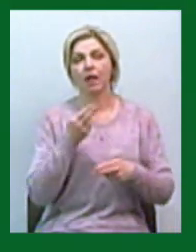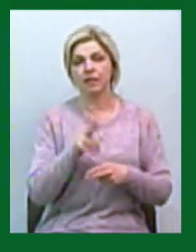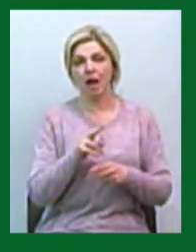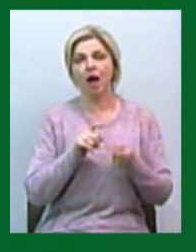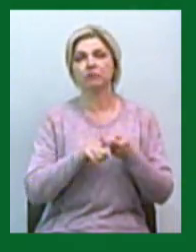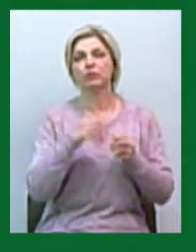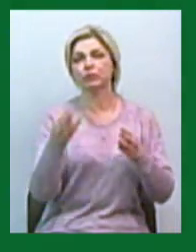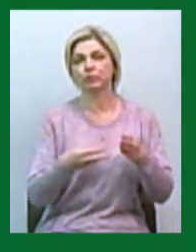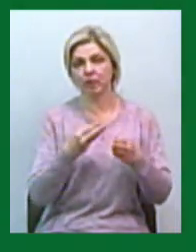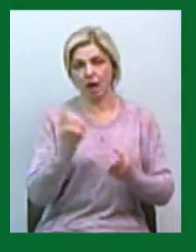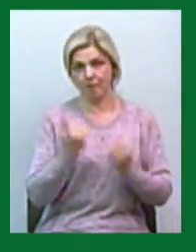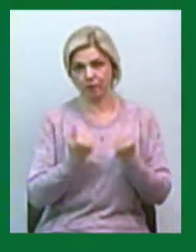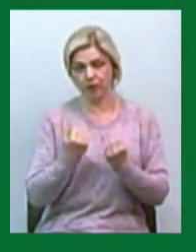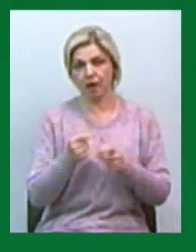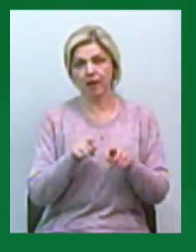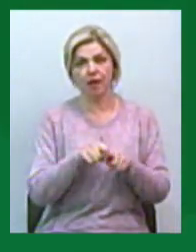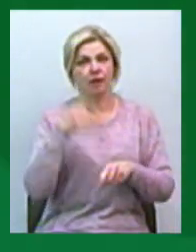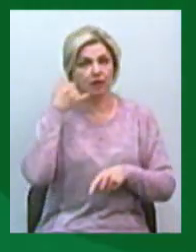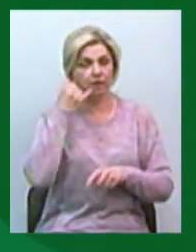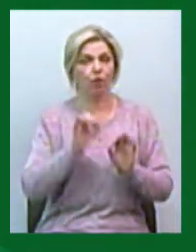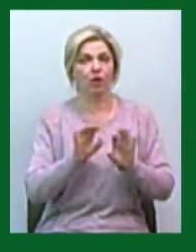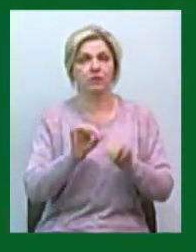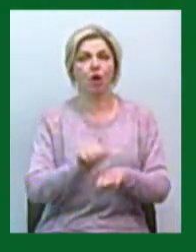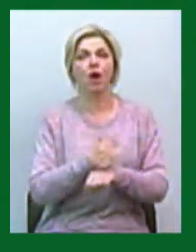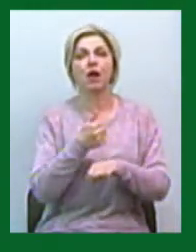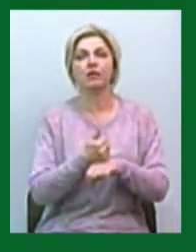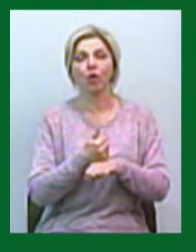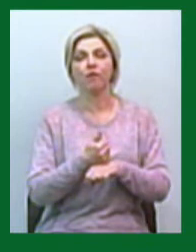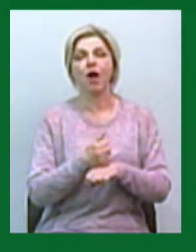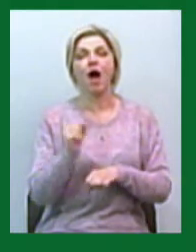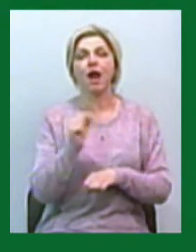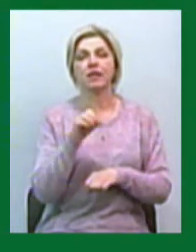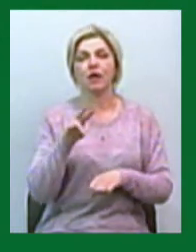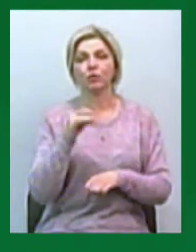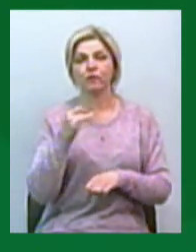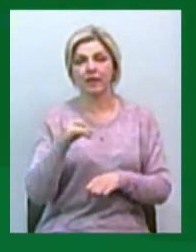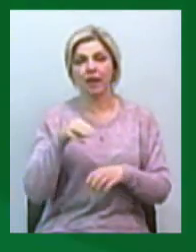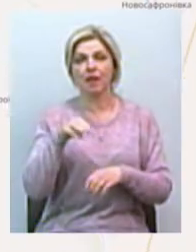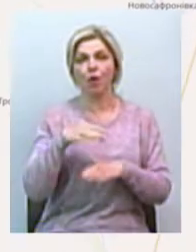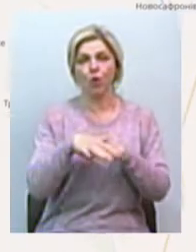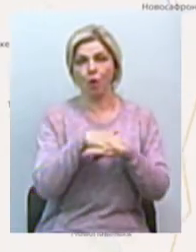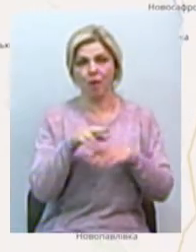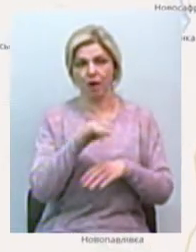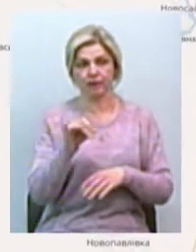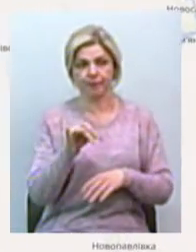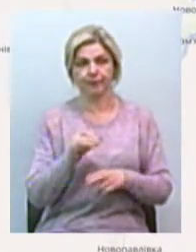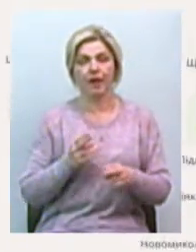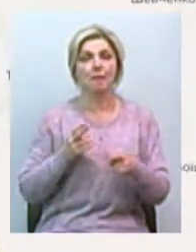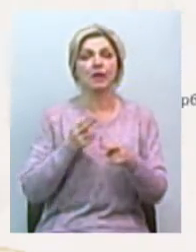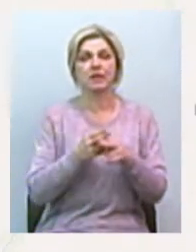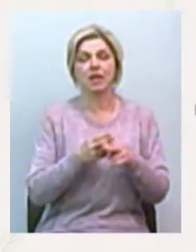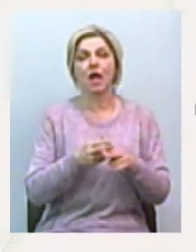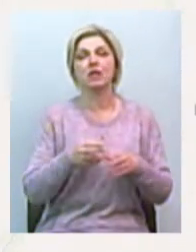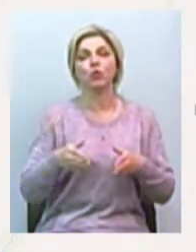автомобілів. Про це телефоном сказав голова Олександрівської об'єднаної тергромади Микола Бензар. Також перекрили ґрунтові